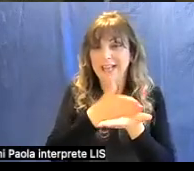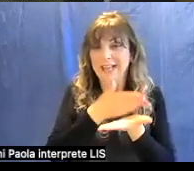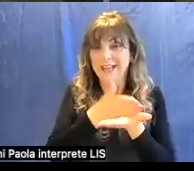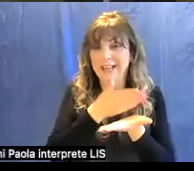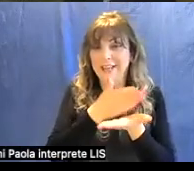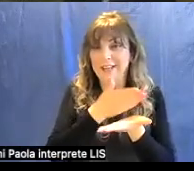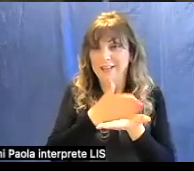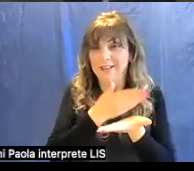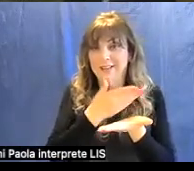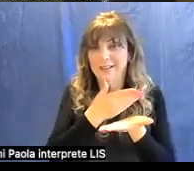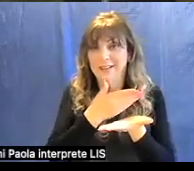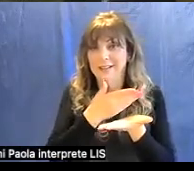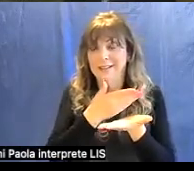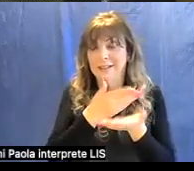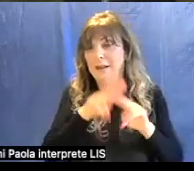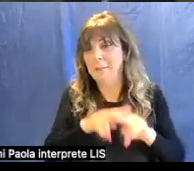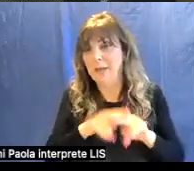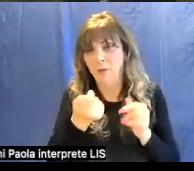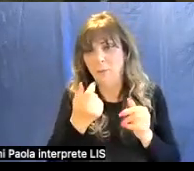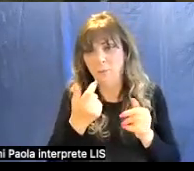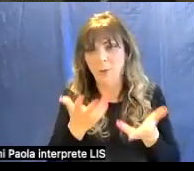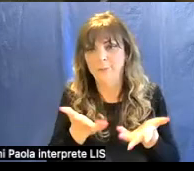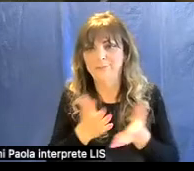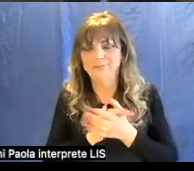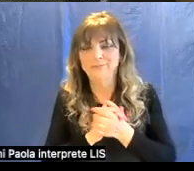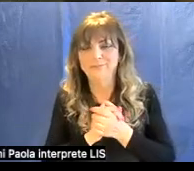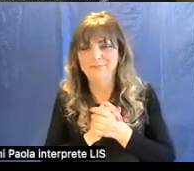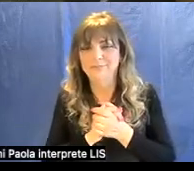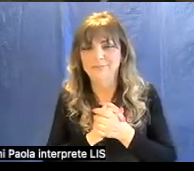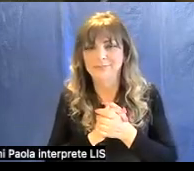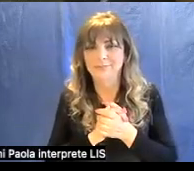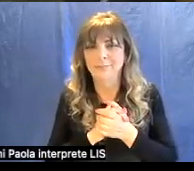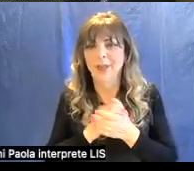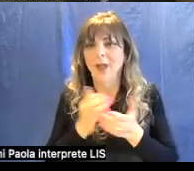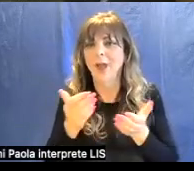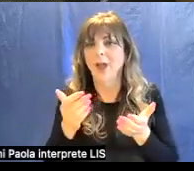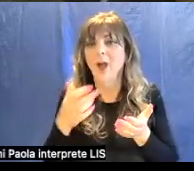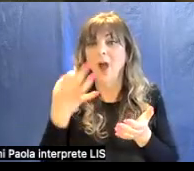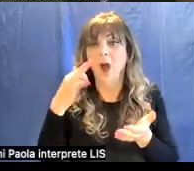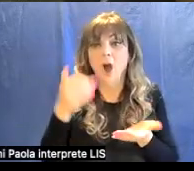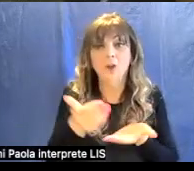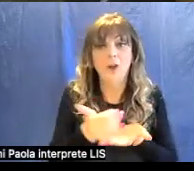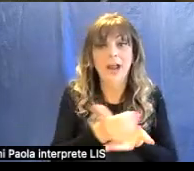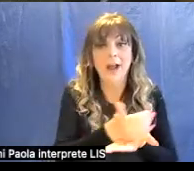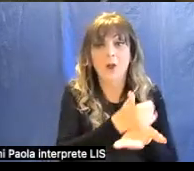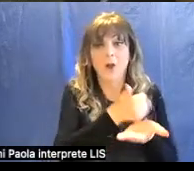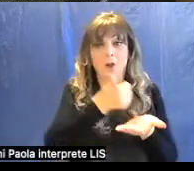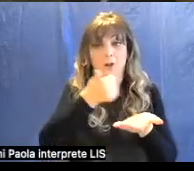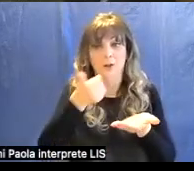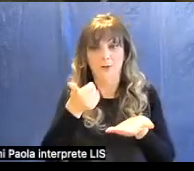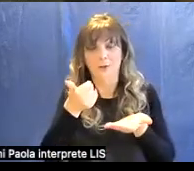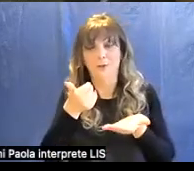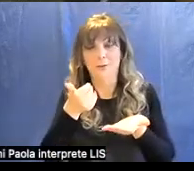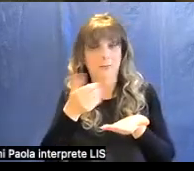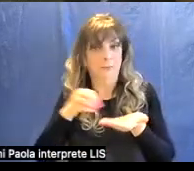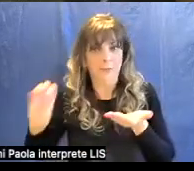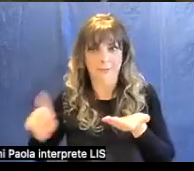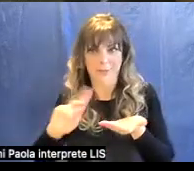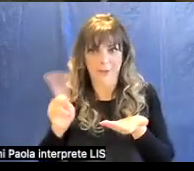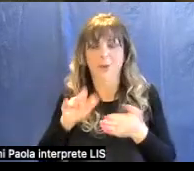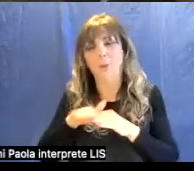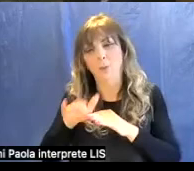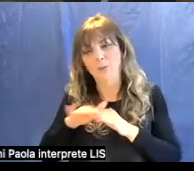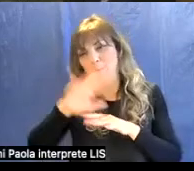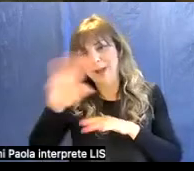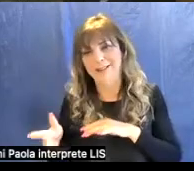che non fa parte della decorazione quindi ovviamente tutto questo oro viene raccolto poi dal pittore che ne farà un altro uso veramente